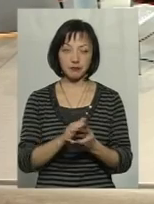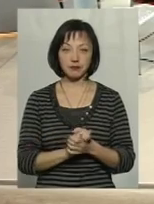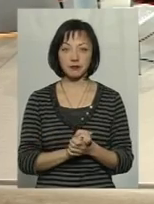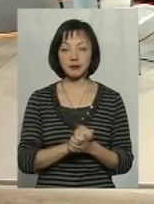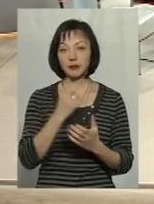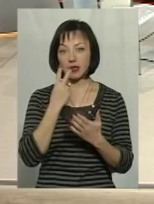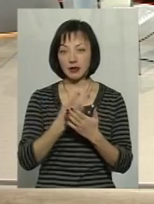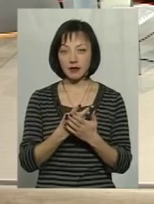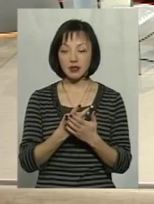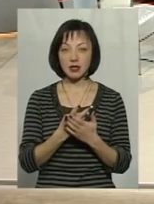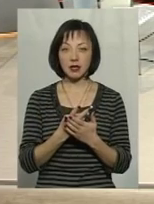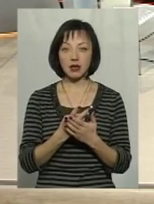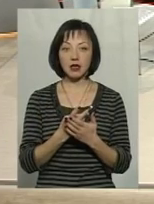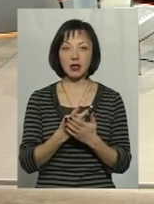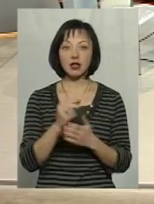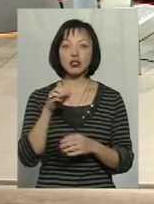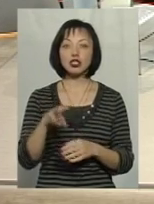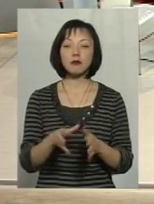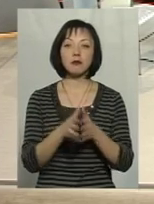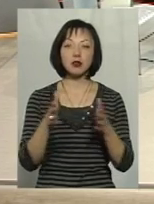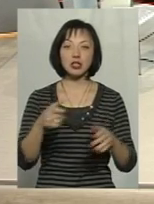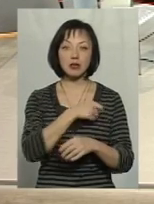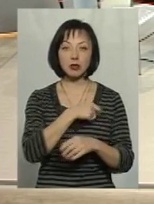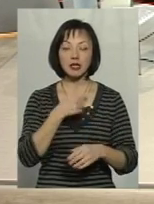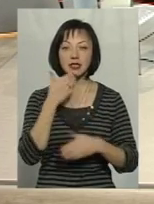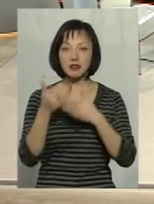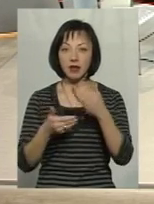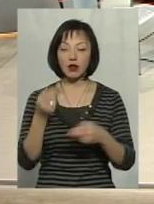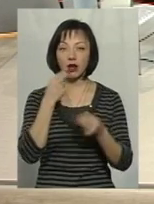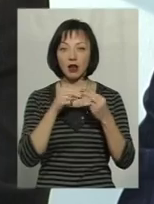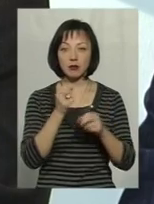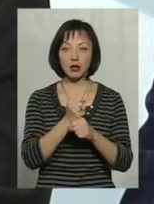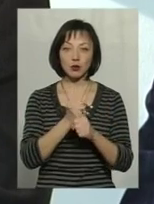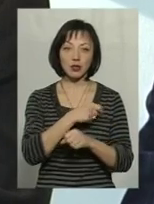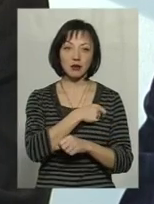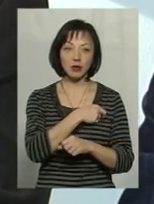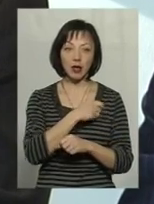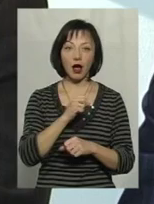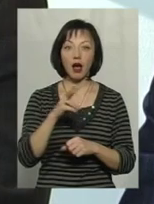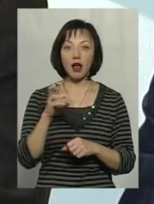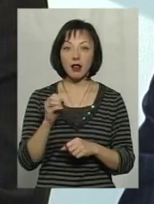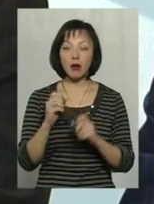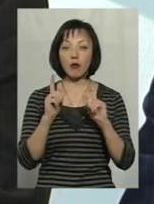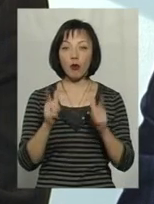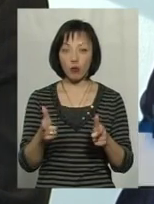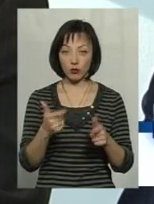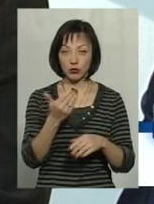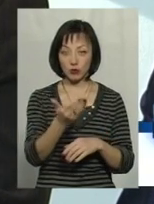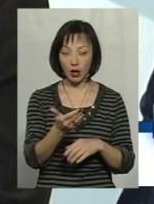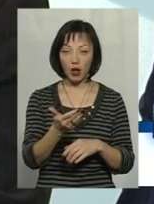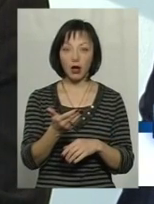Дивіться, чим більше депутатських звернень, значить, тим більше і краще працюють депутати. Але то я погоджуюся з колегою, що